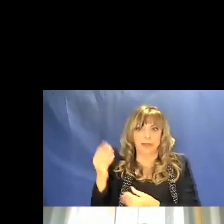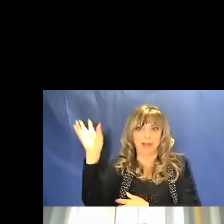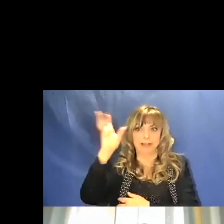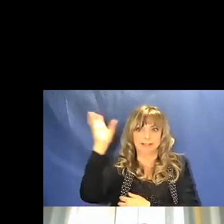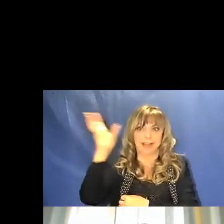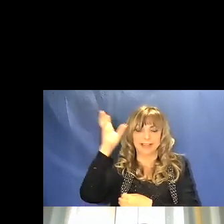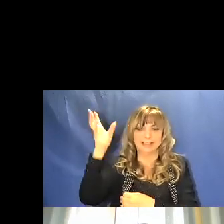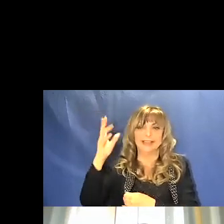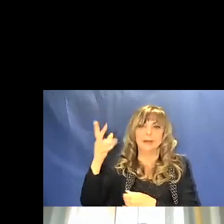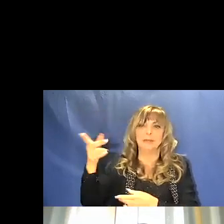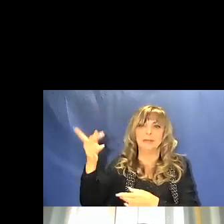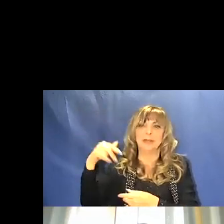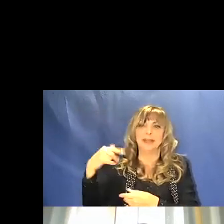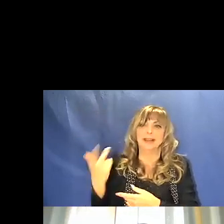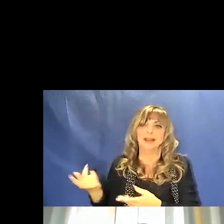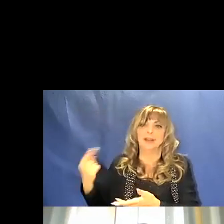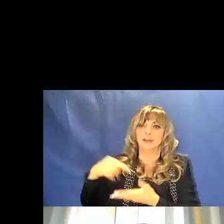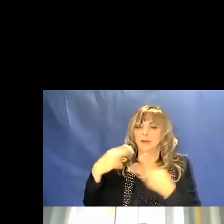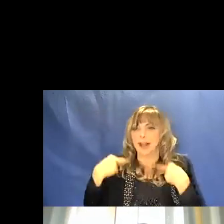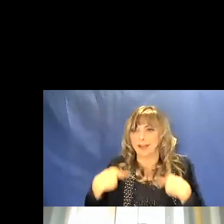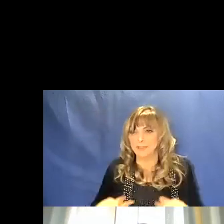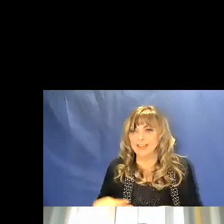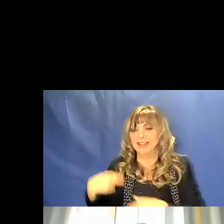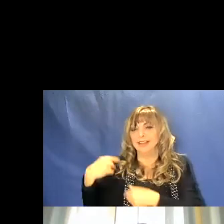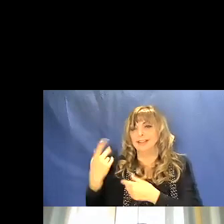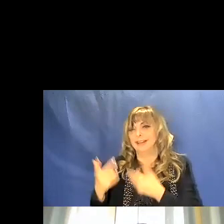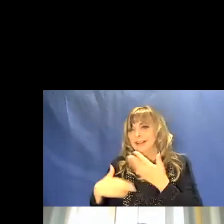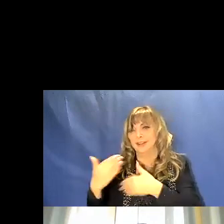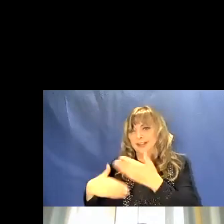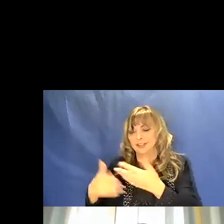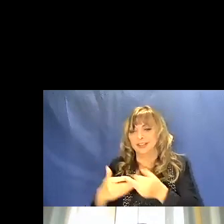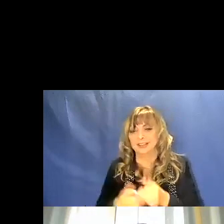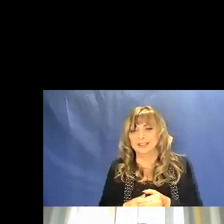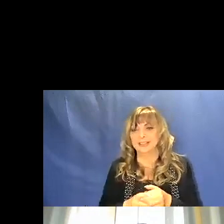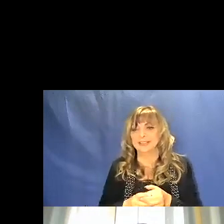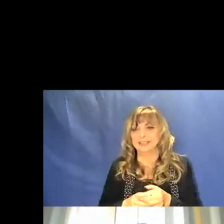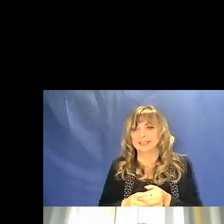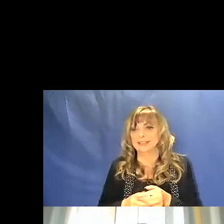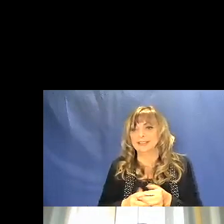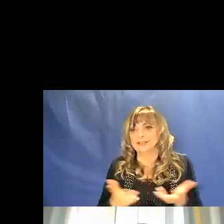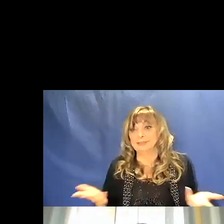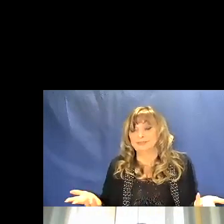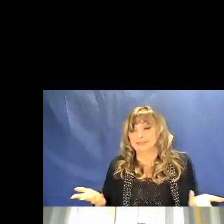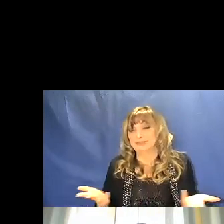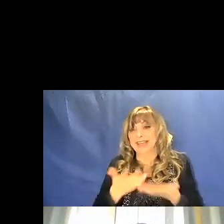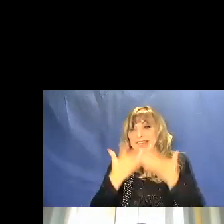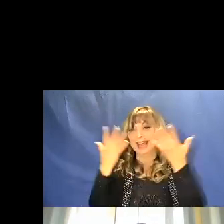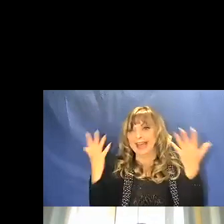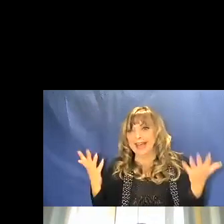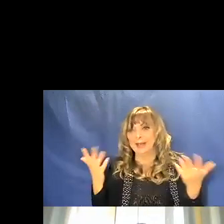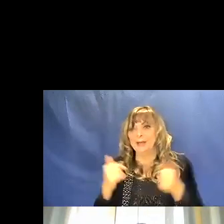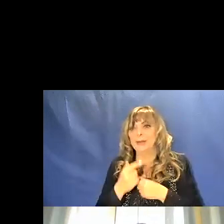rigenerazione sulla reincarnazione e quant'altro è ovvio che i preistorici non hanno l'aiuto